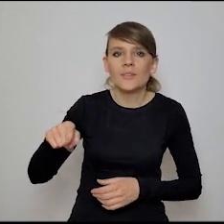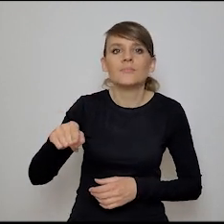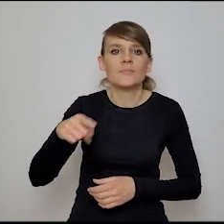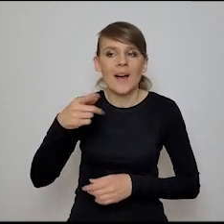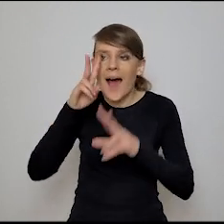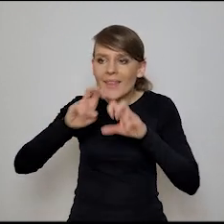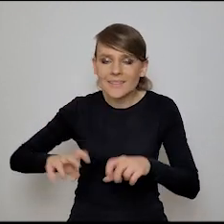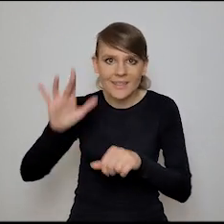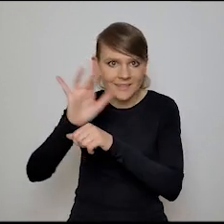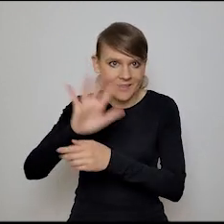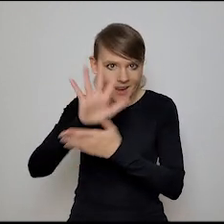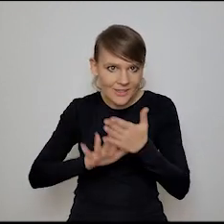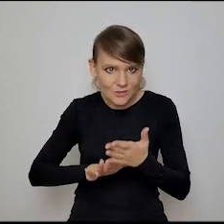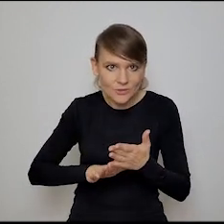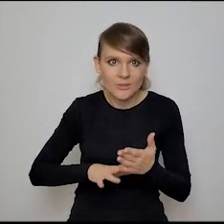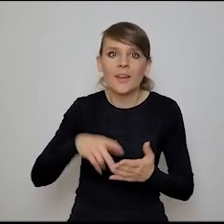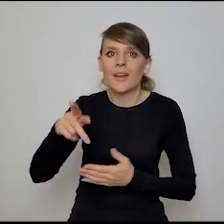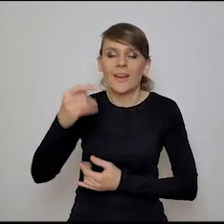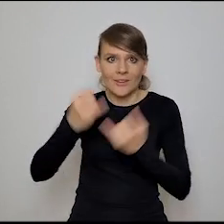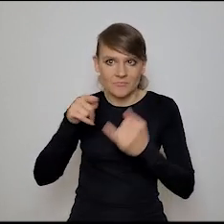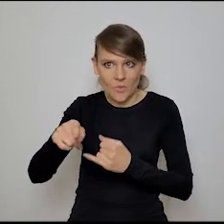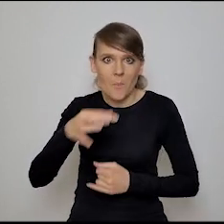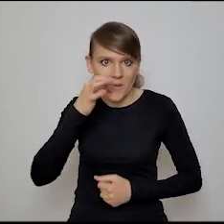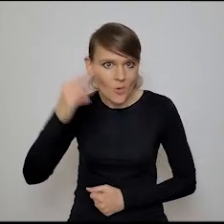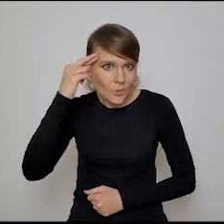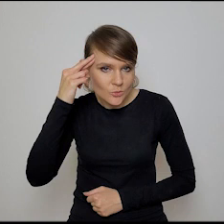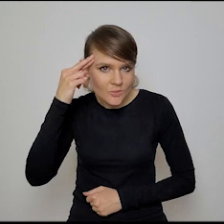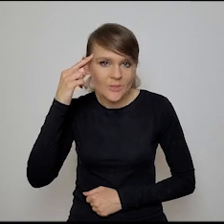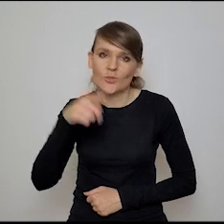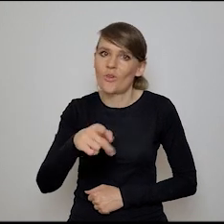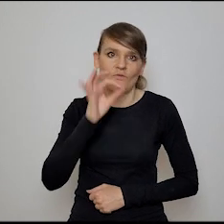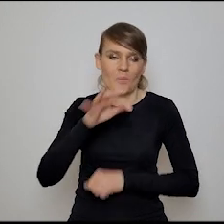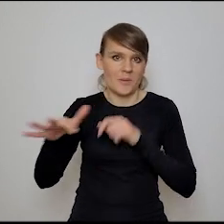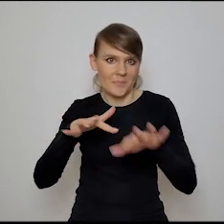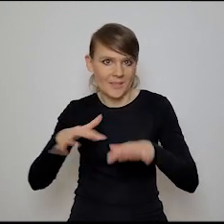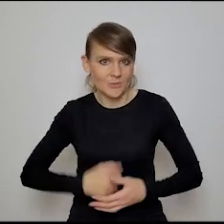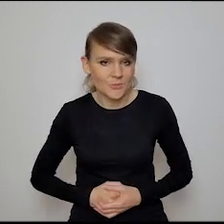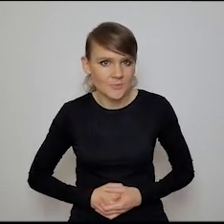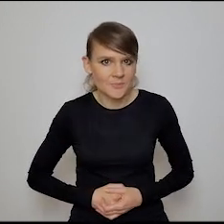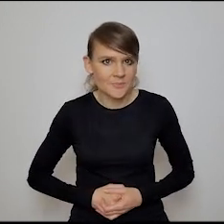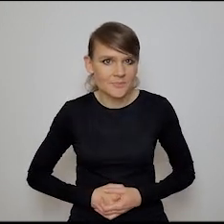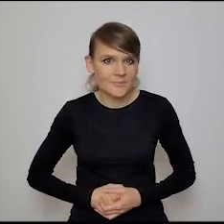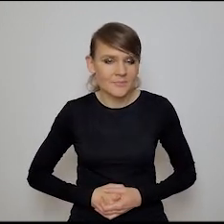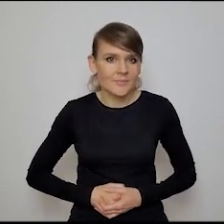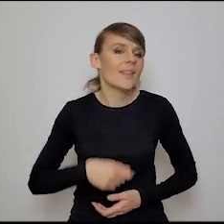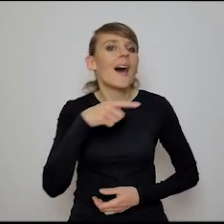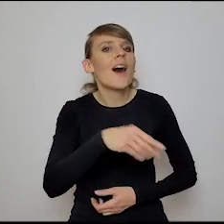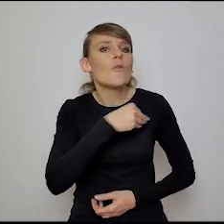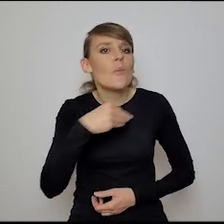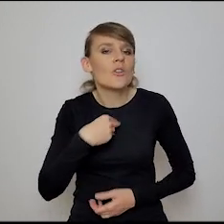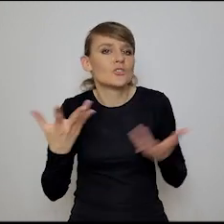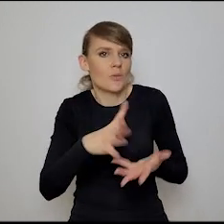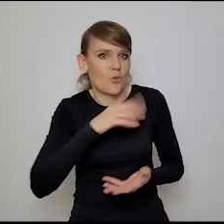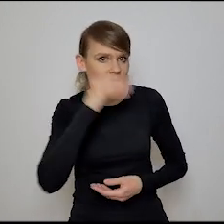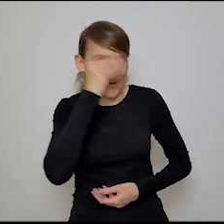treści, jak rozumiesz, jak działa system, jak umiesz sobie na to pytanie odpowiedzieć, to naprawdę jesteś w bardzo dobrym miejscu. A gdzie w Polsce, gdzie w Polsce mogą się tego nauczyć?